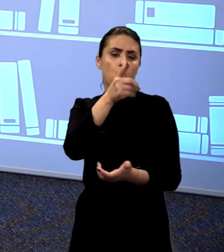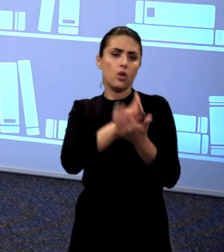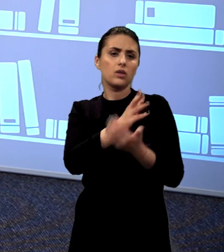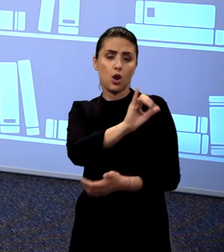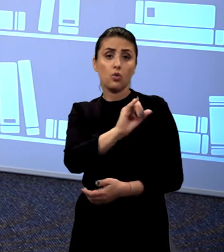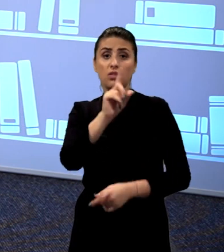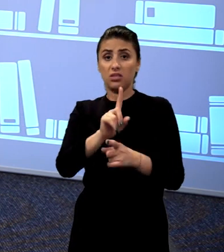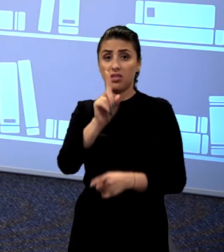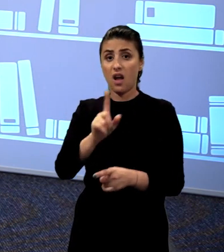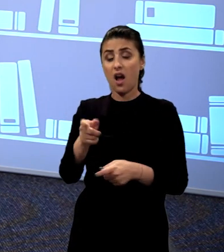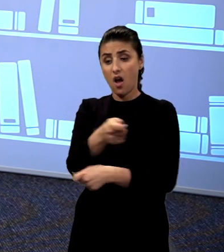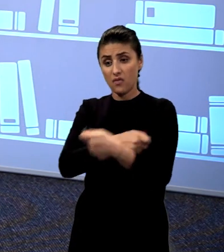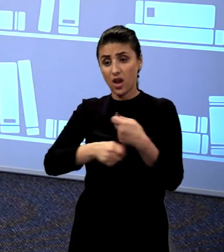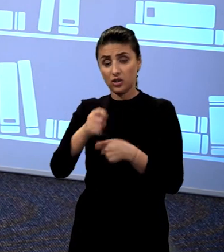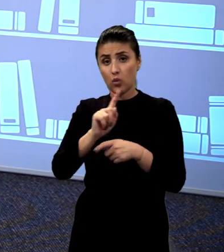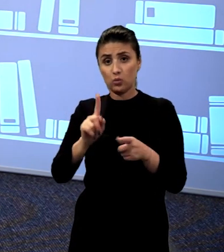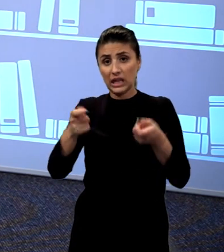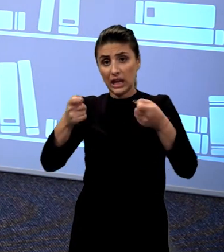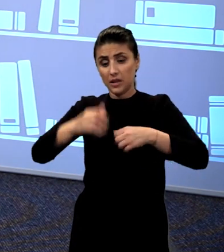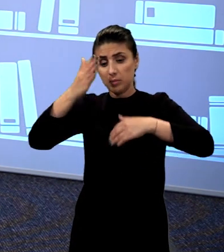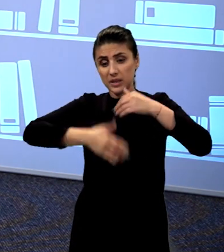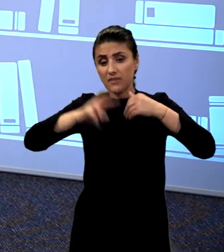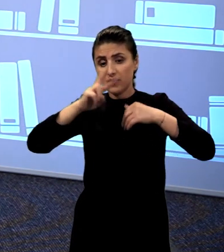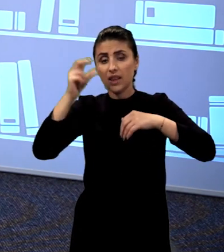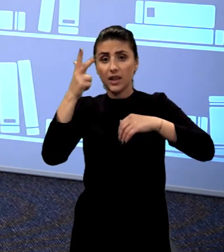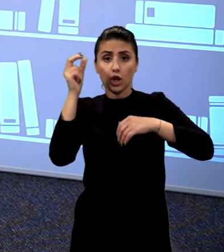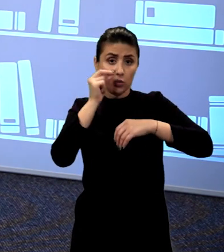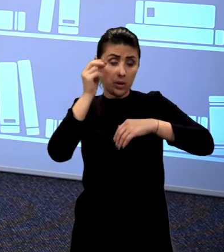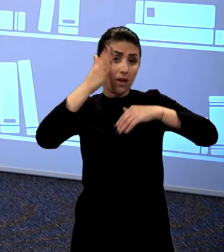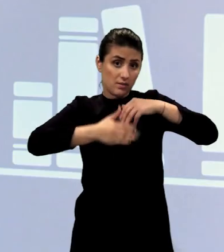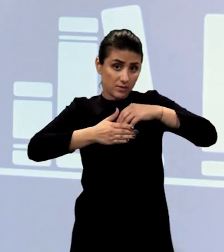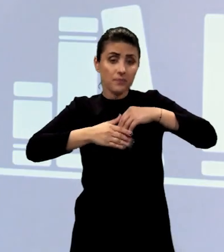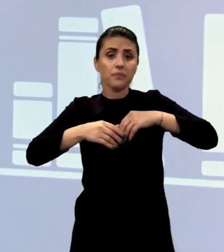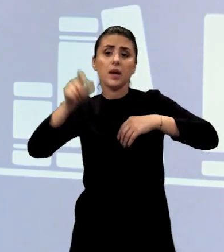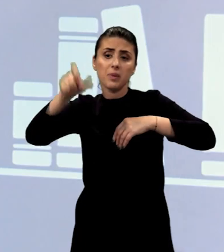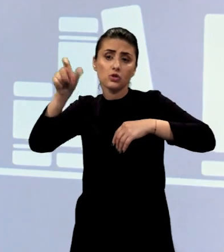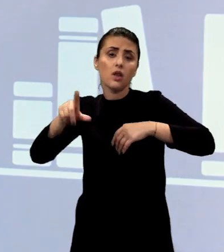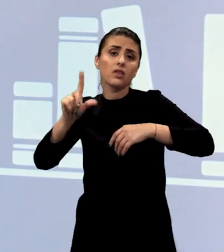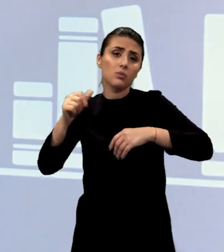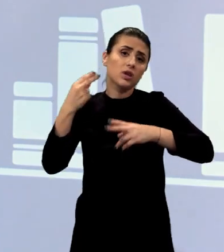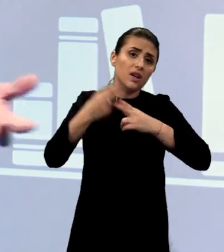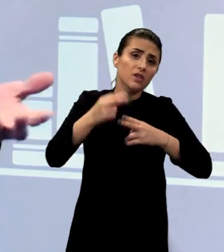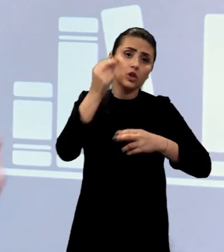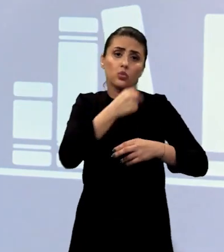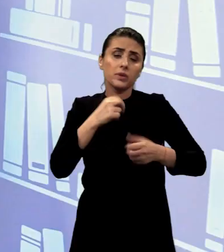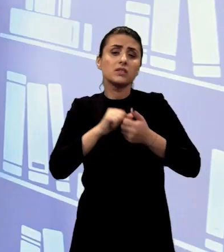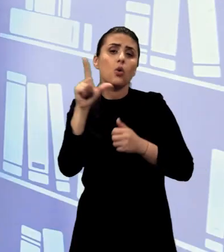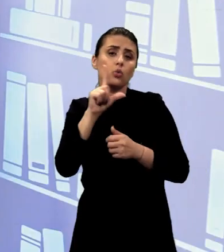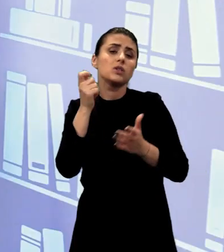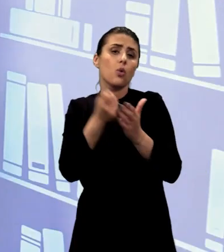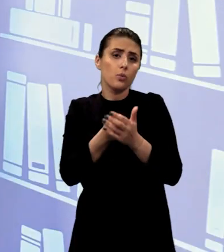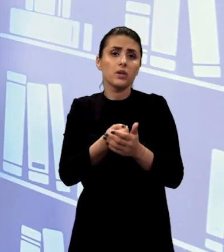ca dacă afacerea nu se încheie până vinări la 3 după amiază, clienții vor trebui să revină duminică sau luni.